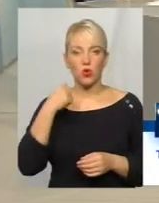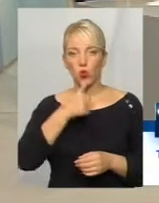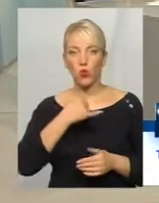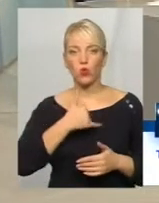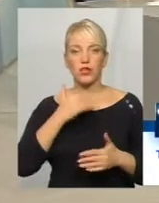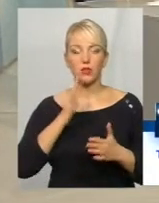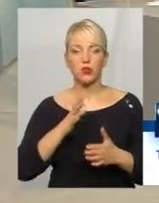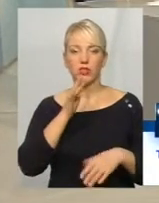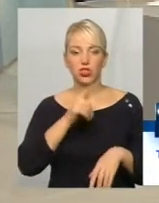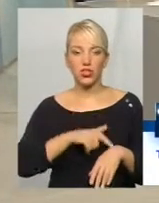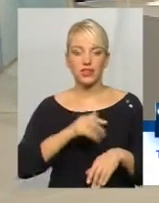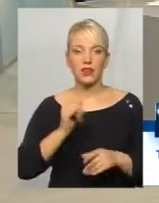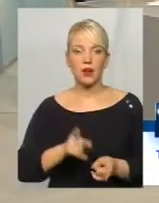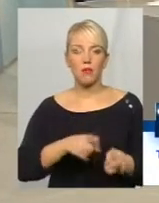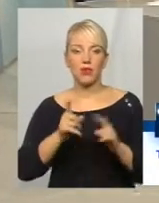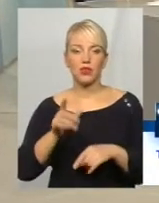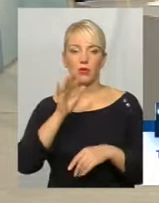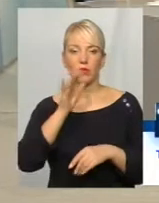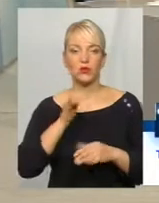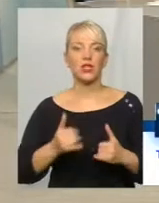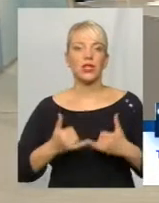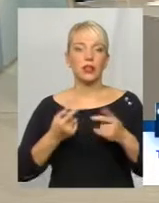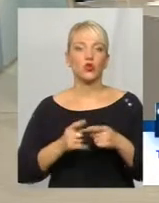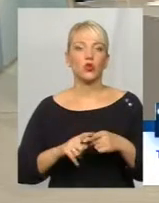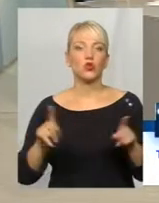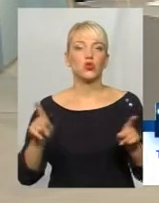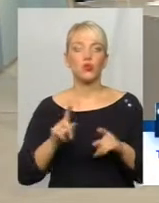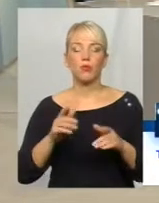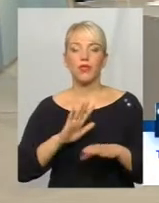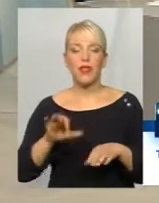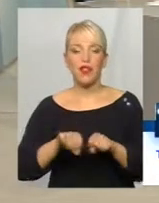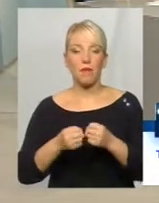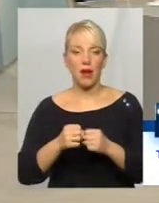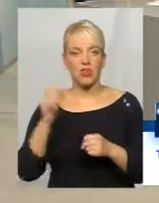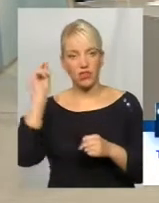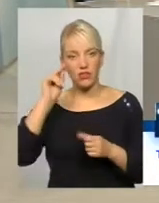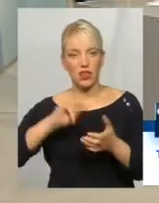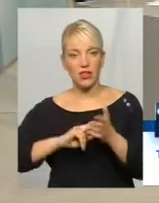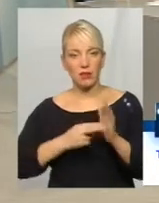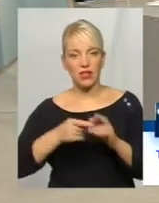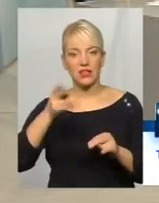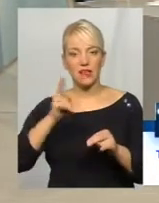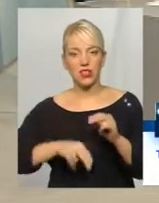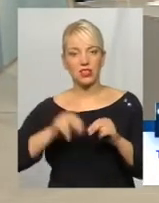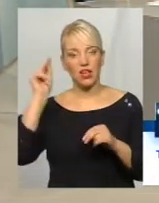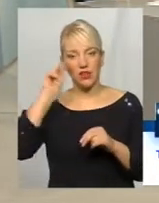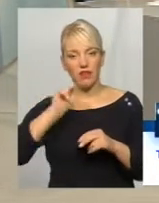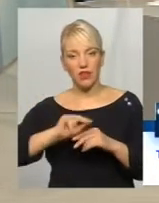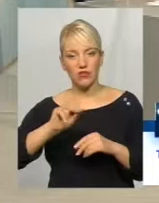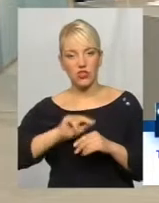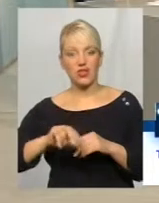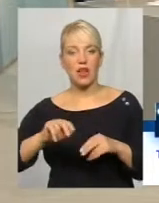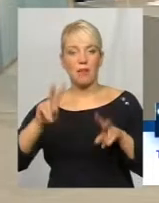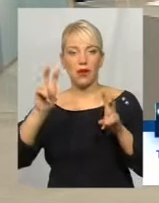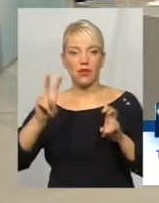буде час на той перехідний період, для того, щоб ми могли, не ламаючи навчальних планів, завершити вивчення певних предметів